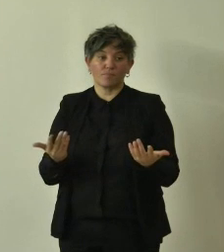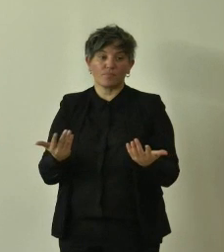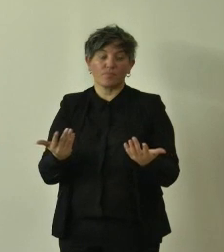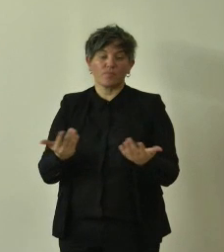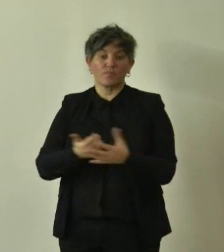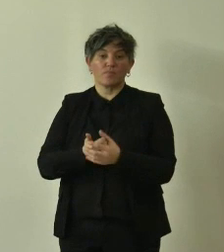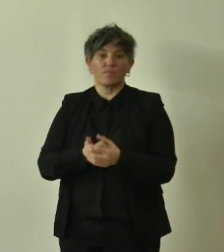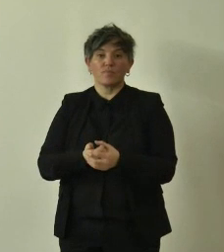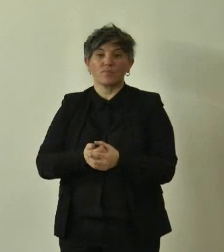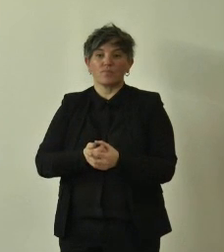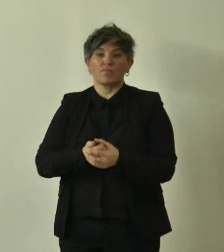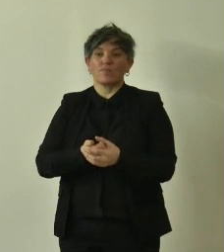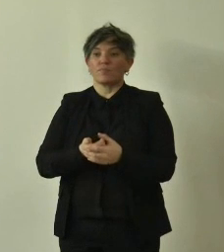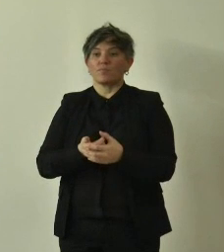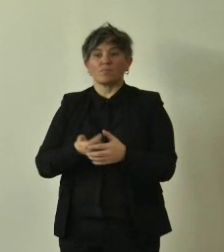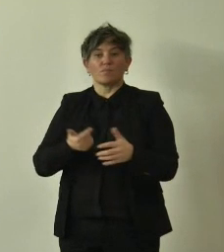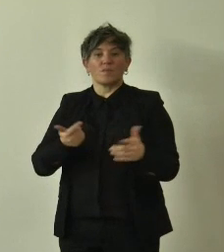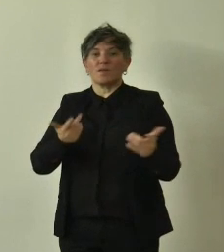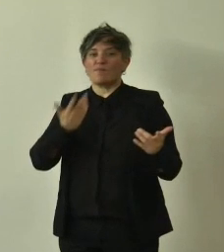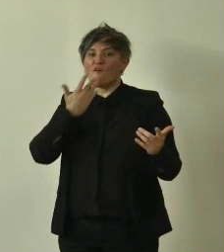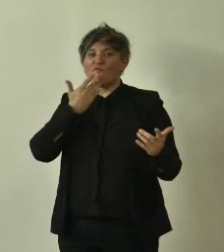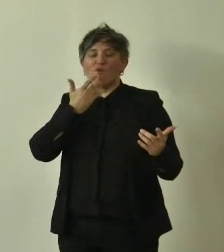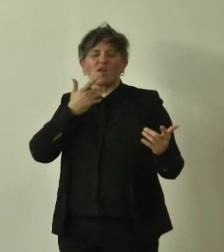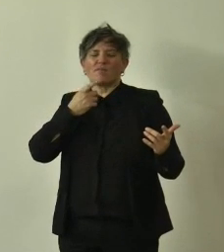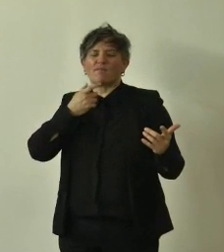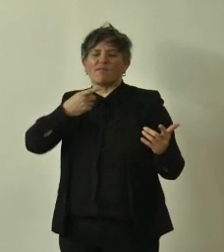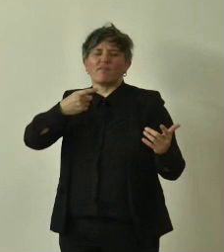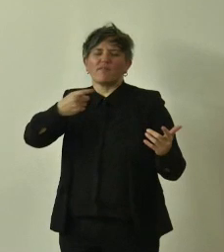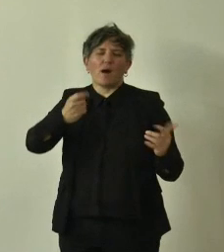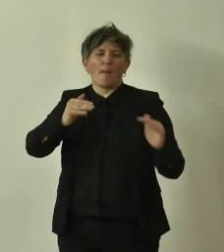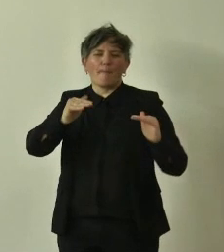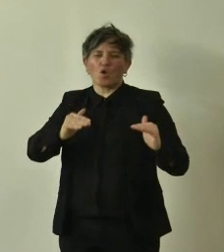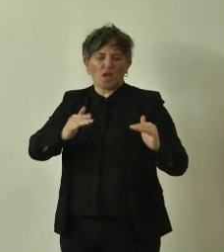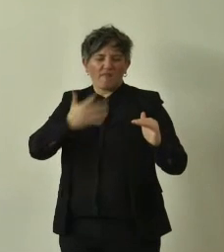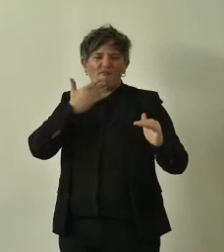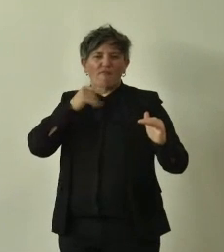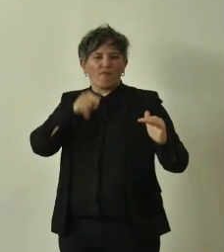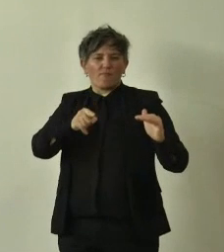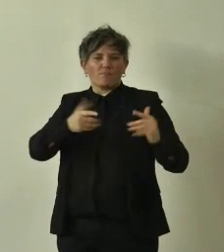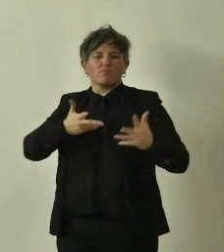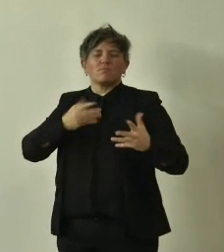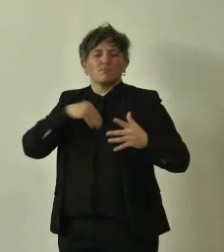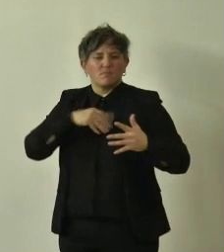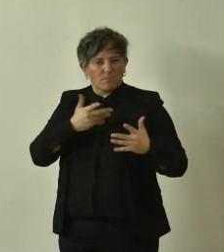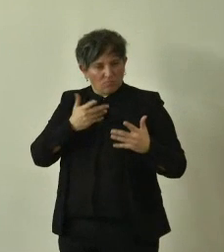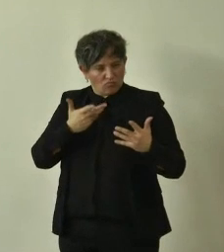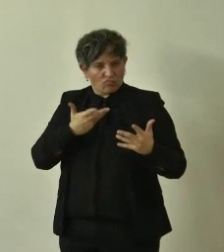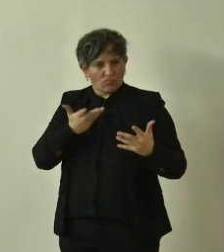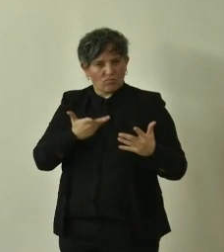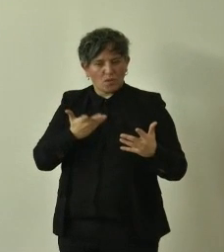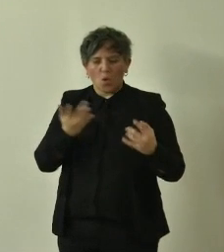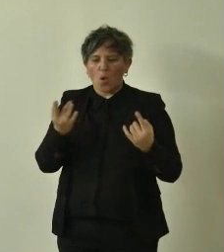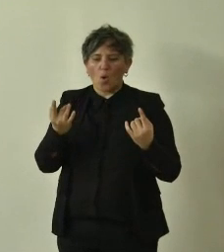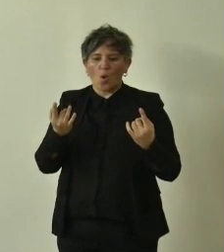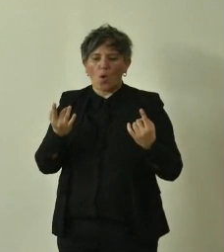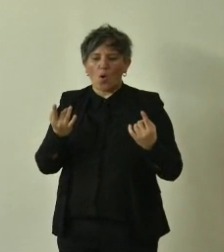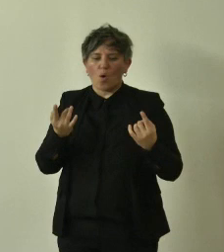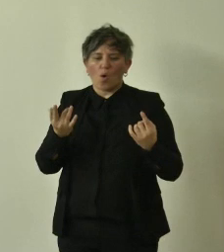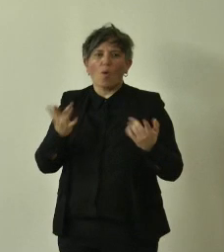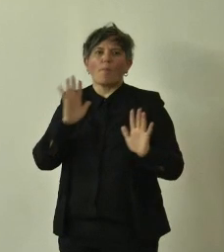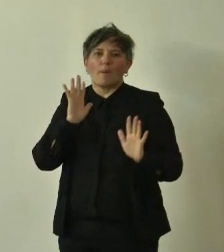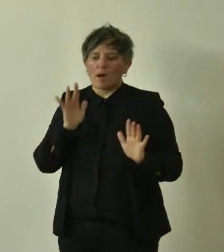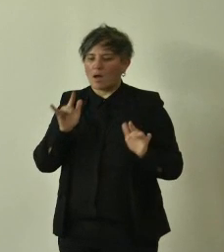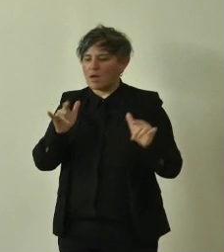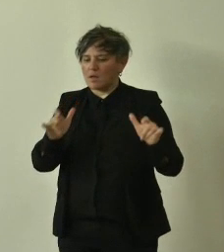fortemente motivi di protezione a oltranza di alberi che magari si trovano in situazioni dove creano pericolo